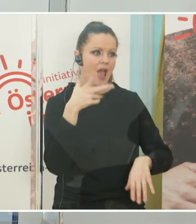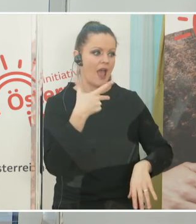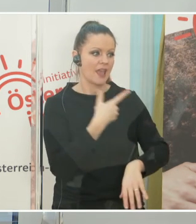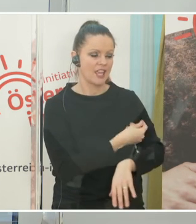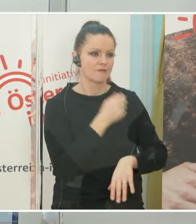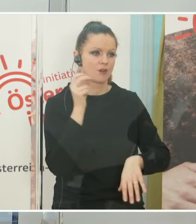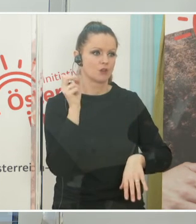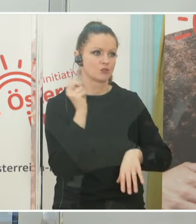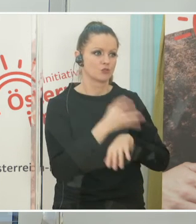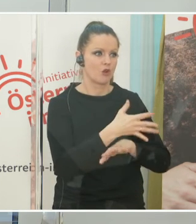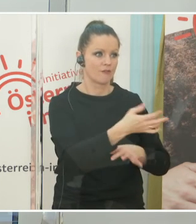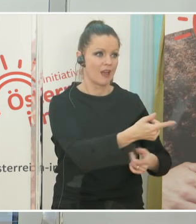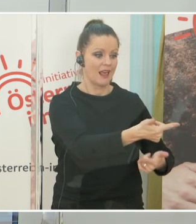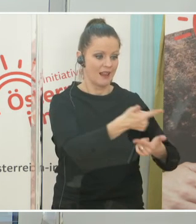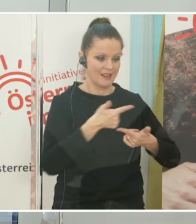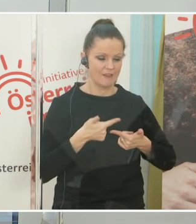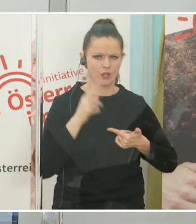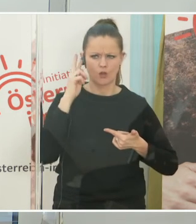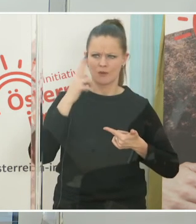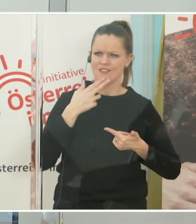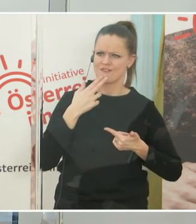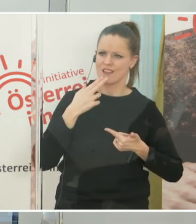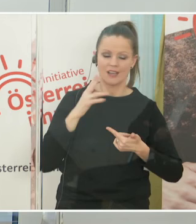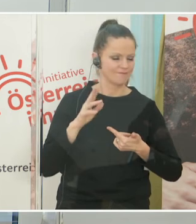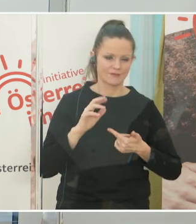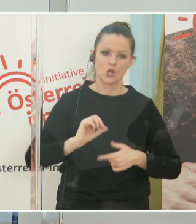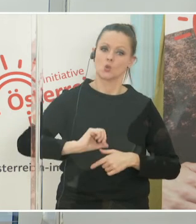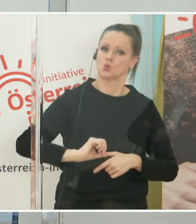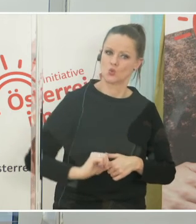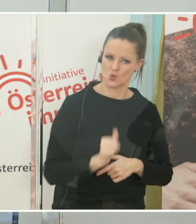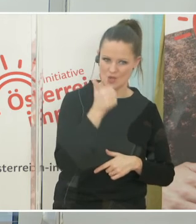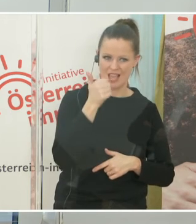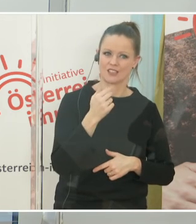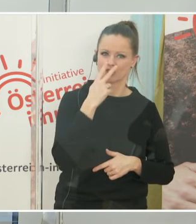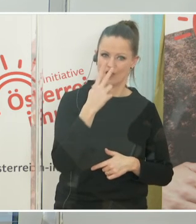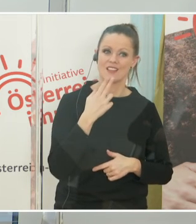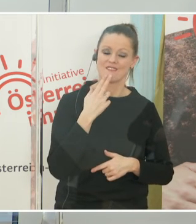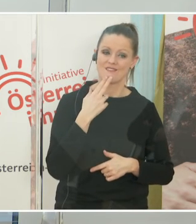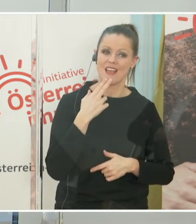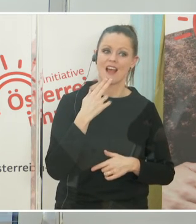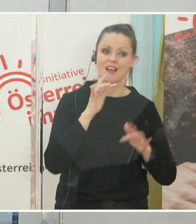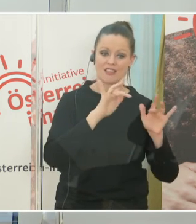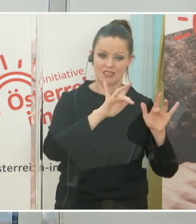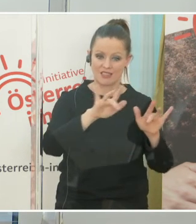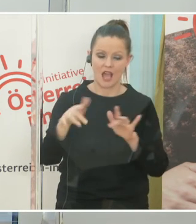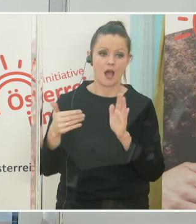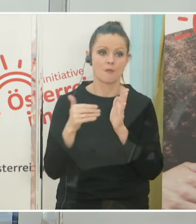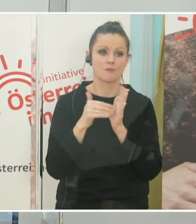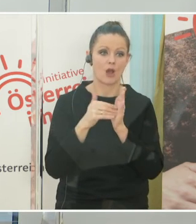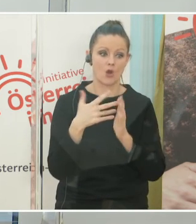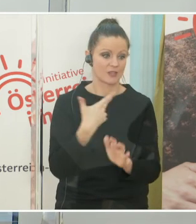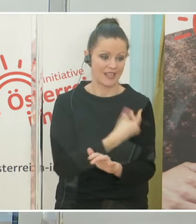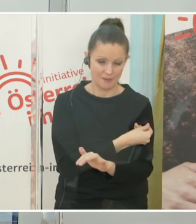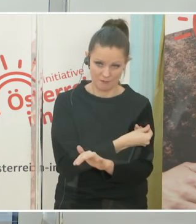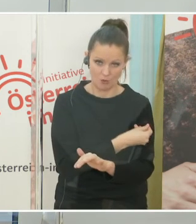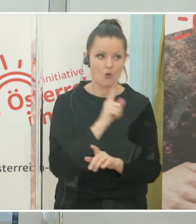anfängt zu überlegen, wen ich jetzt impfen werde, sondern dass ich vorher schon die Logistik erstellt habe und Impftermine vergeben habe. Und da wird